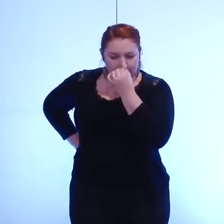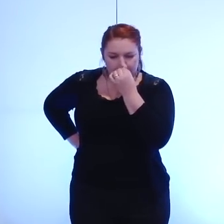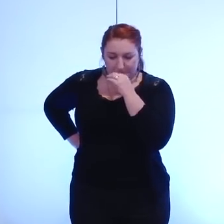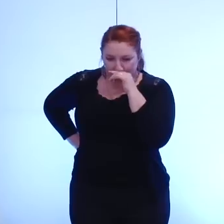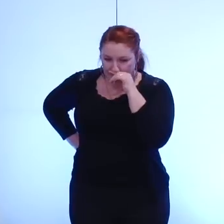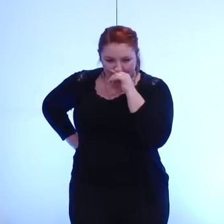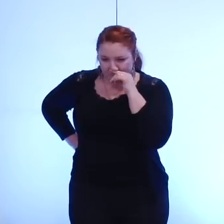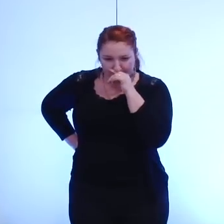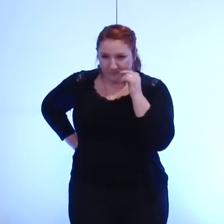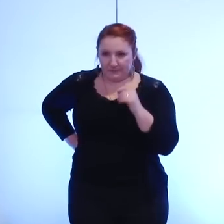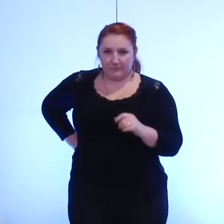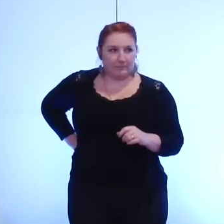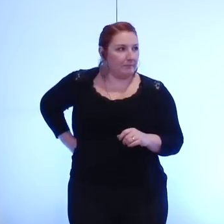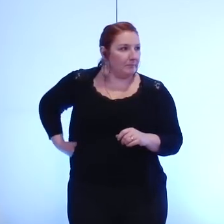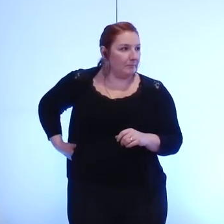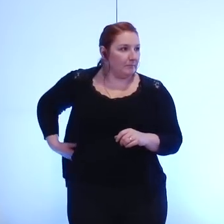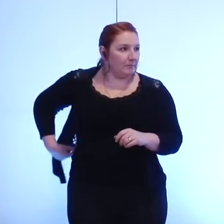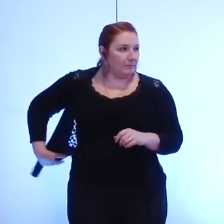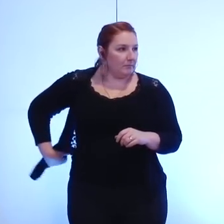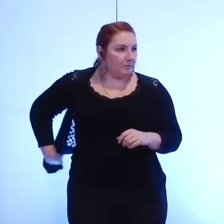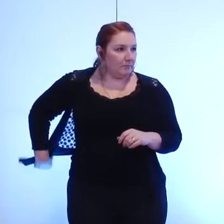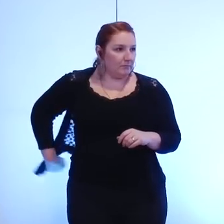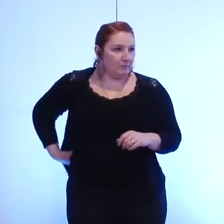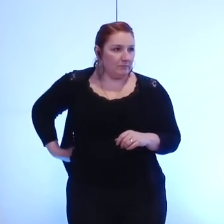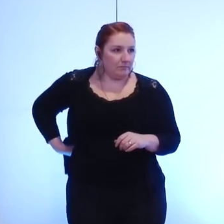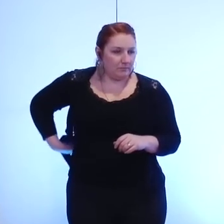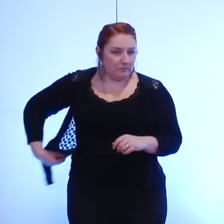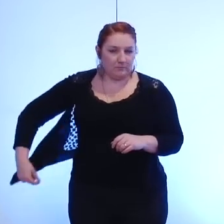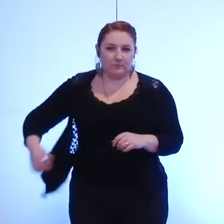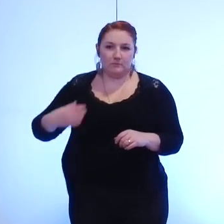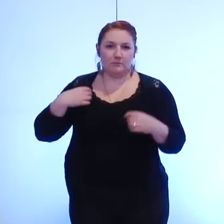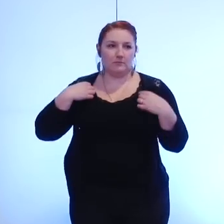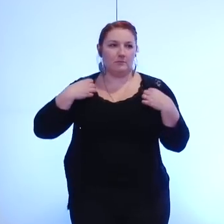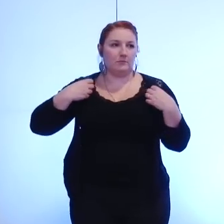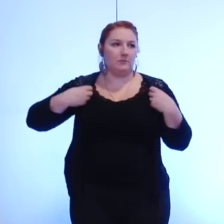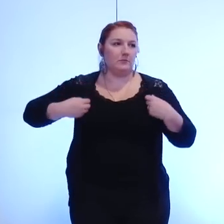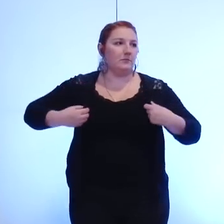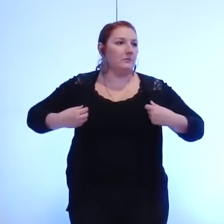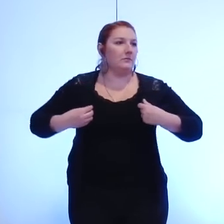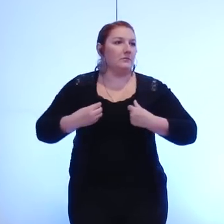on dit que Salima Jidel a donné pouvoir à Antoine Bach, Kirkia Charion, Claire,